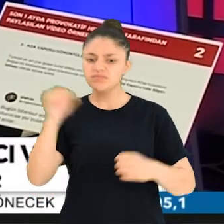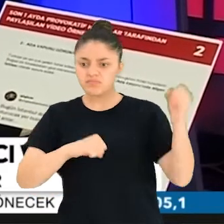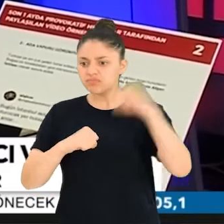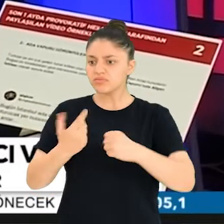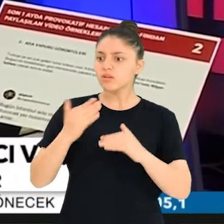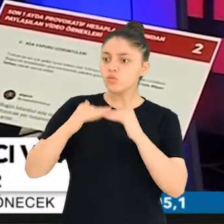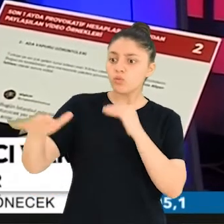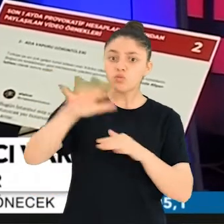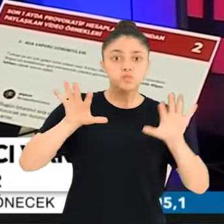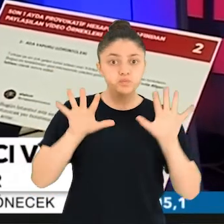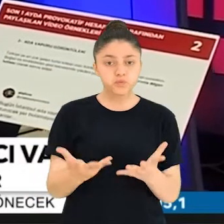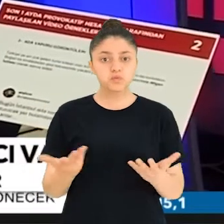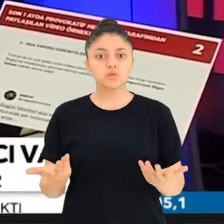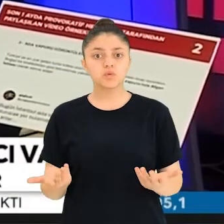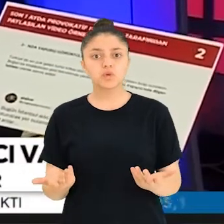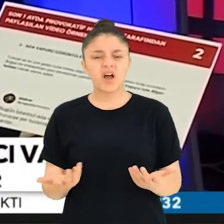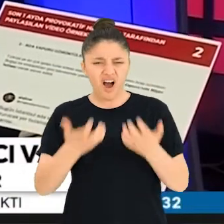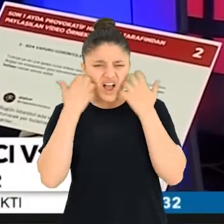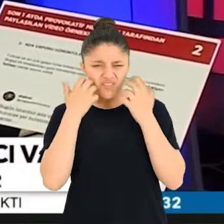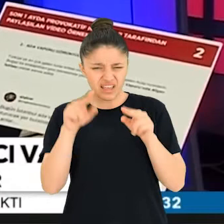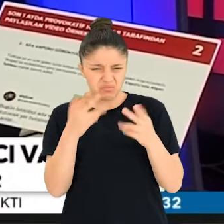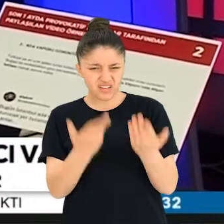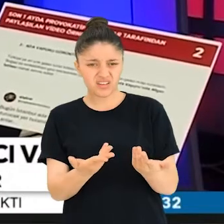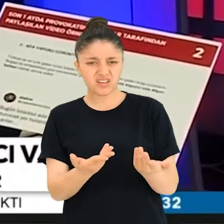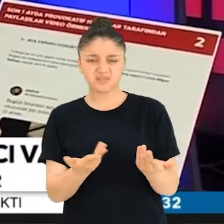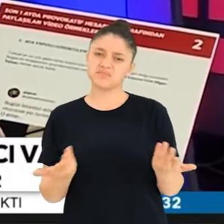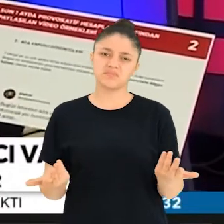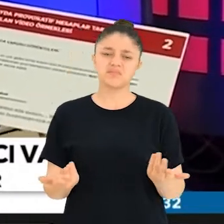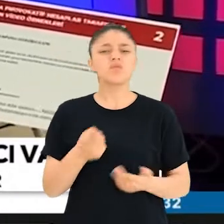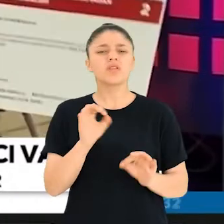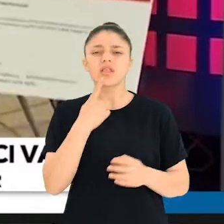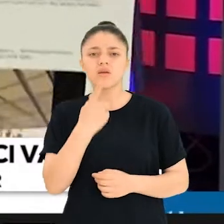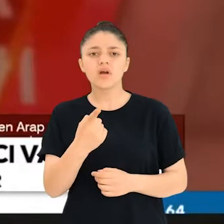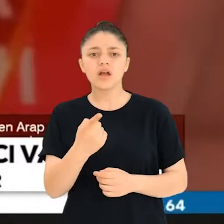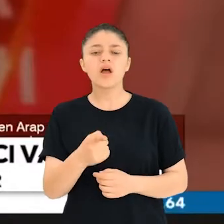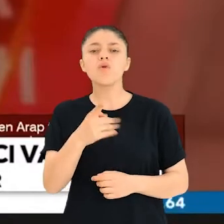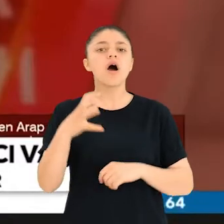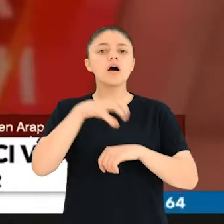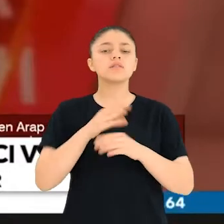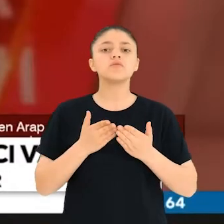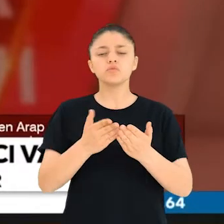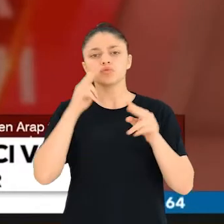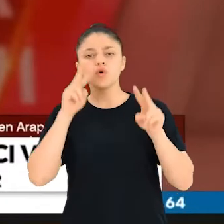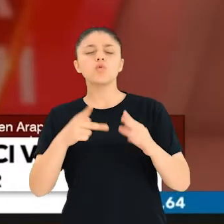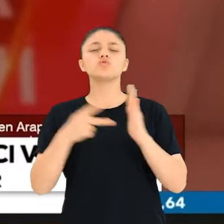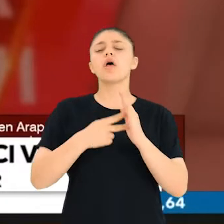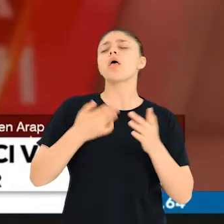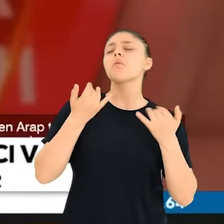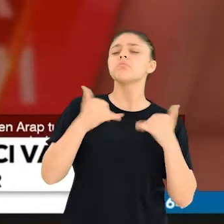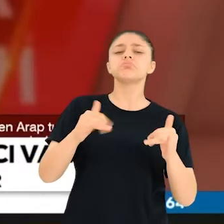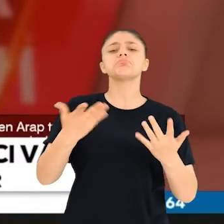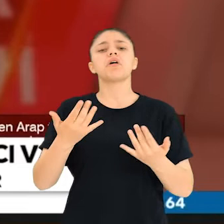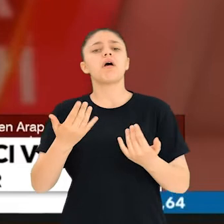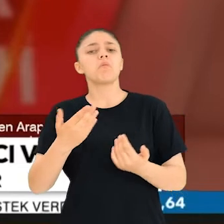kırdırmaya, bir kamu düzenini ortadan kaldırmaya yönelik hayvandan aşağı pozisyon alınmaz. Peki bu ney? Ada vapuru görüntüsü. Suriyeliler bayramda ada